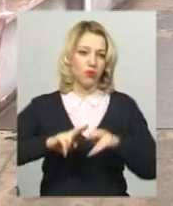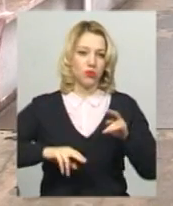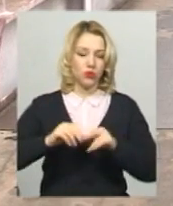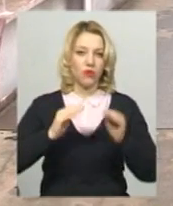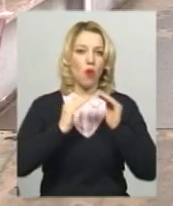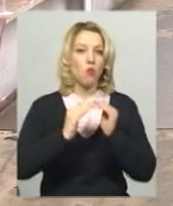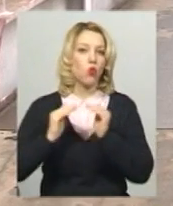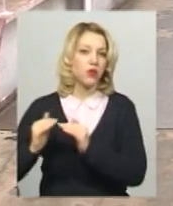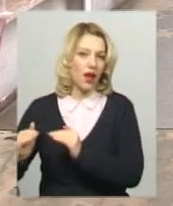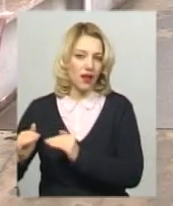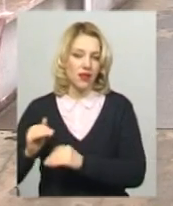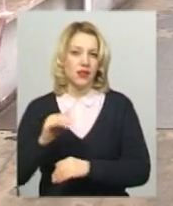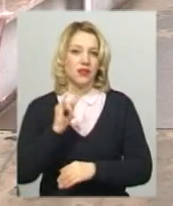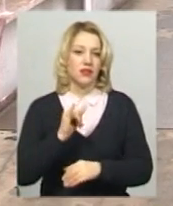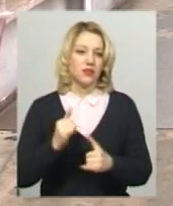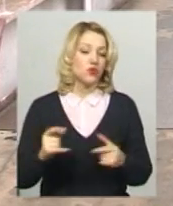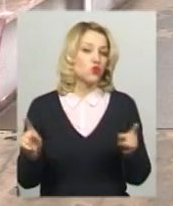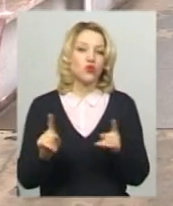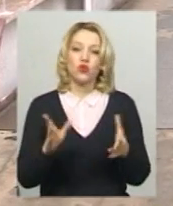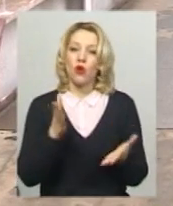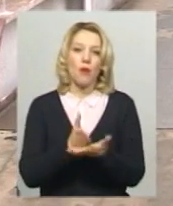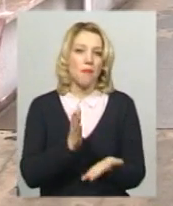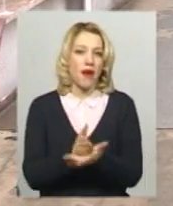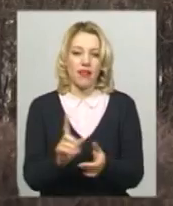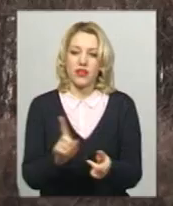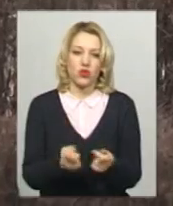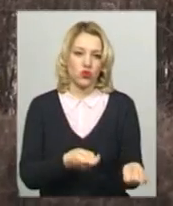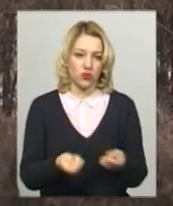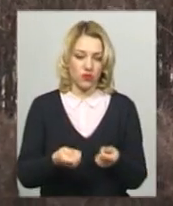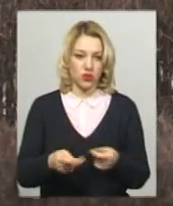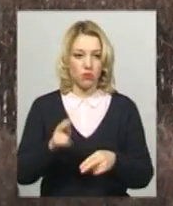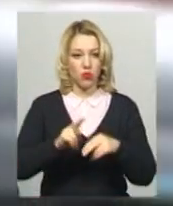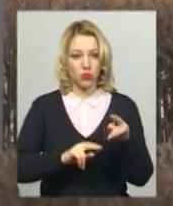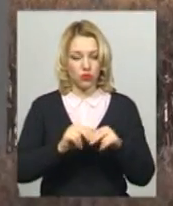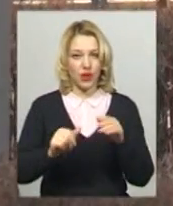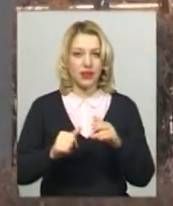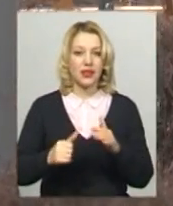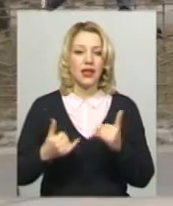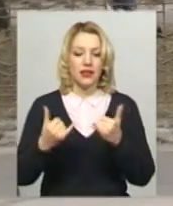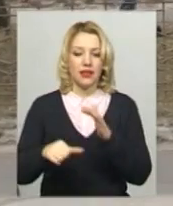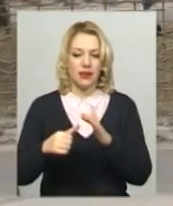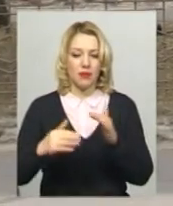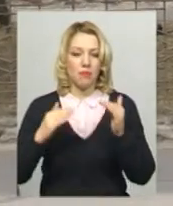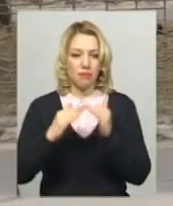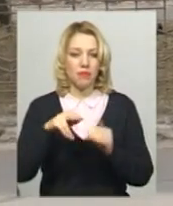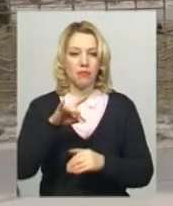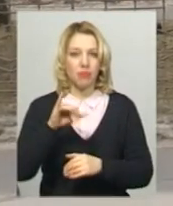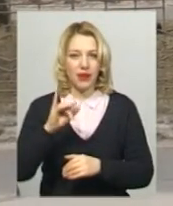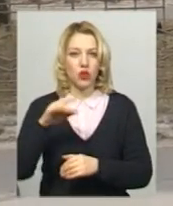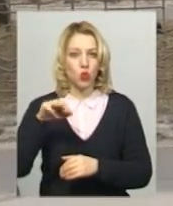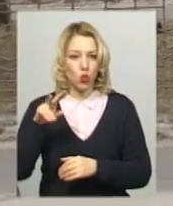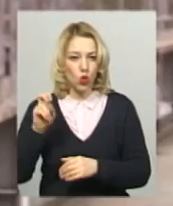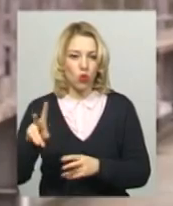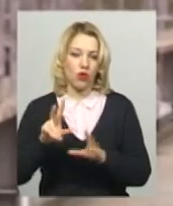будок, з чого мали, з чого звозили. Побудувати притулок для тварин місцева влада обіцяла ще п'ять років тому, каже